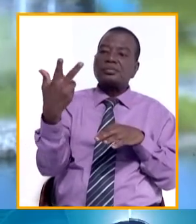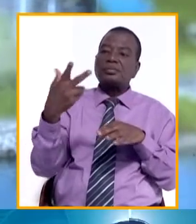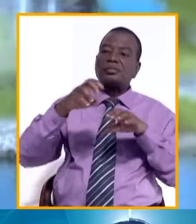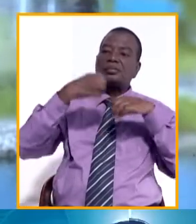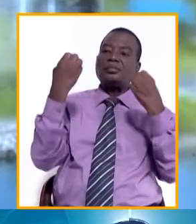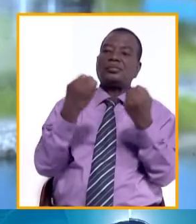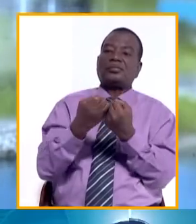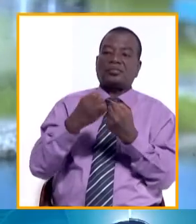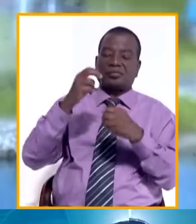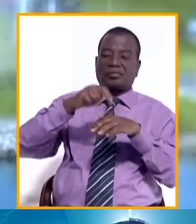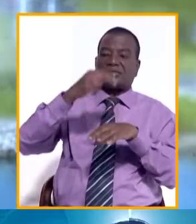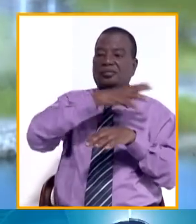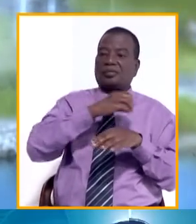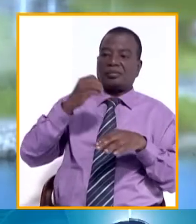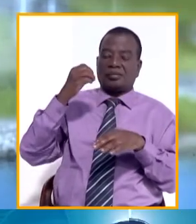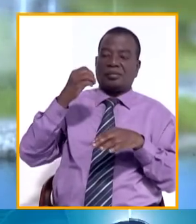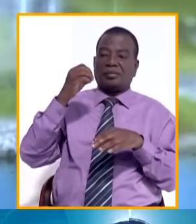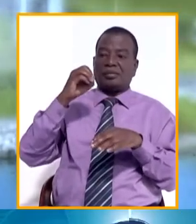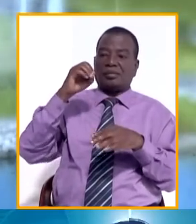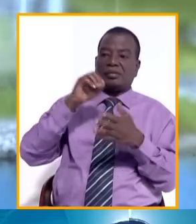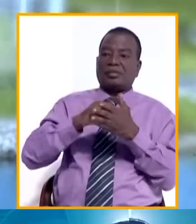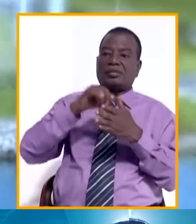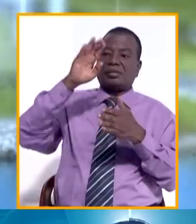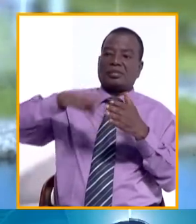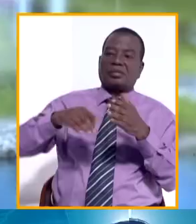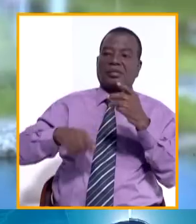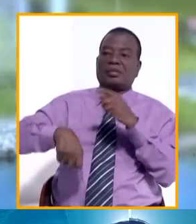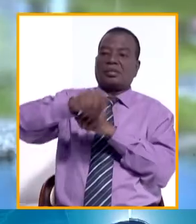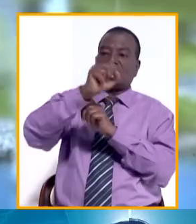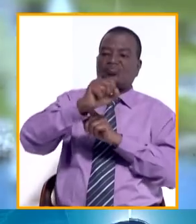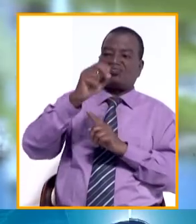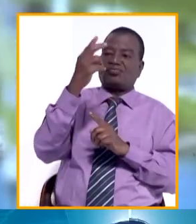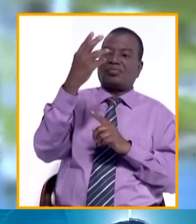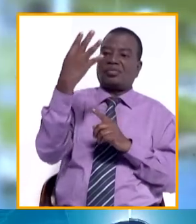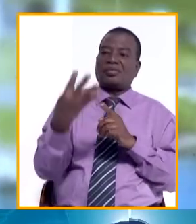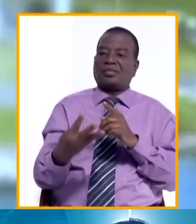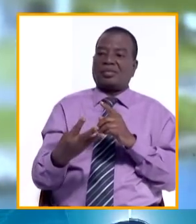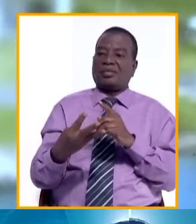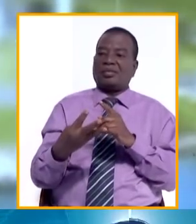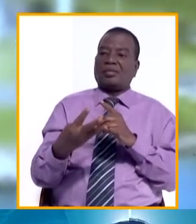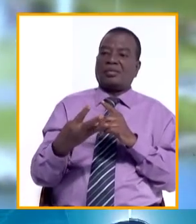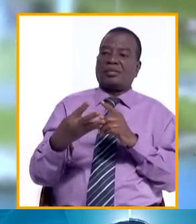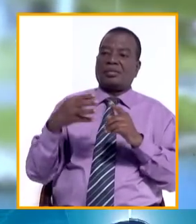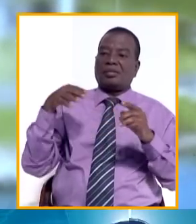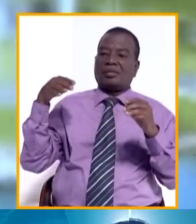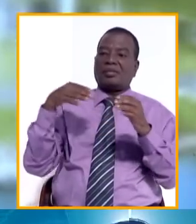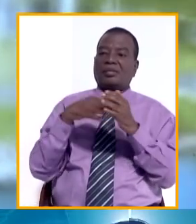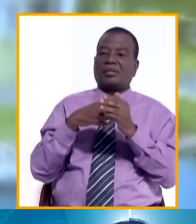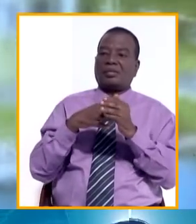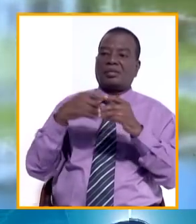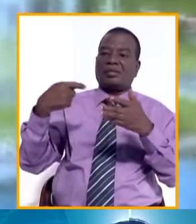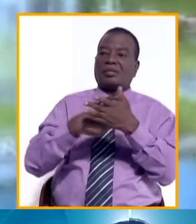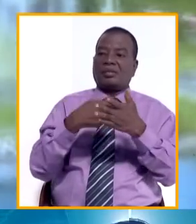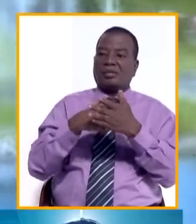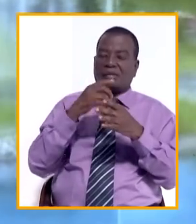seul ticket en devançant les Camerounais avec trois points dans ce dernier match. En quart de finale, le Niger sera face au Ghana le samedi 28 janvier prochain.